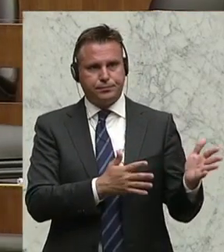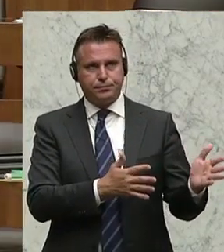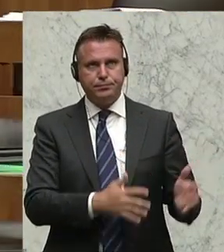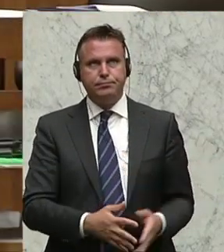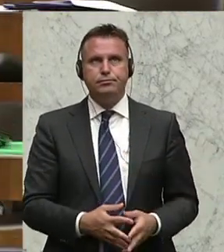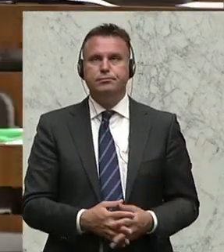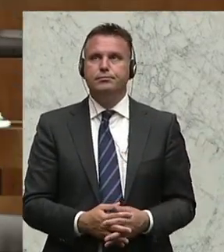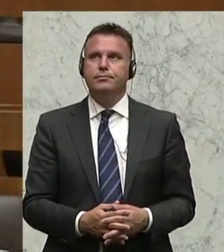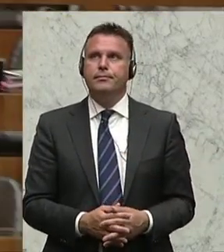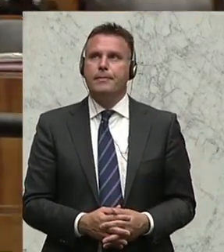Das sagt Hermann Lippitsch von der SPÖ.